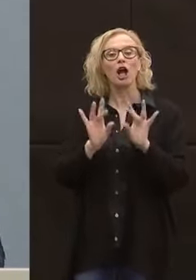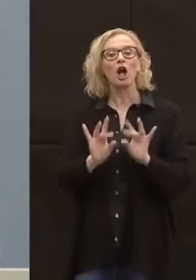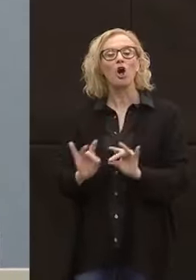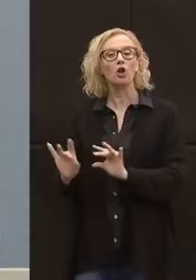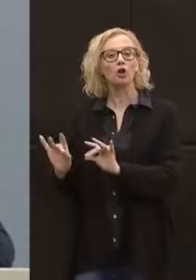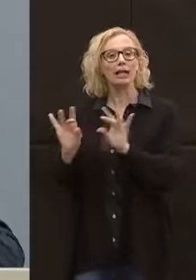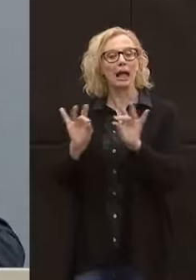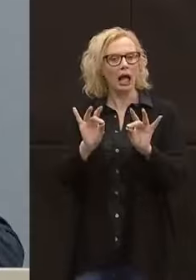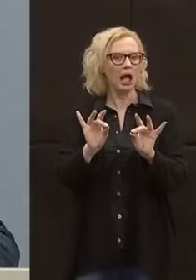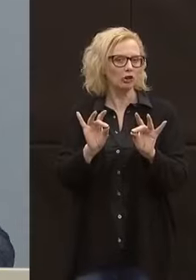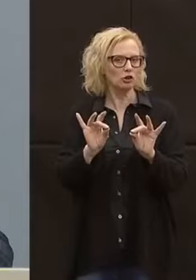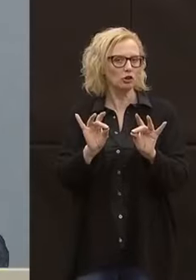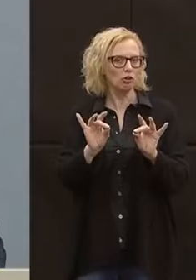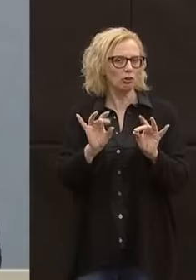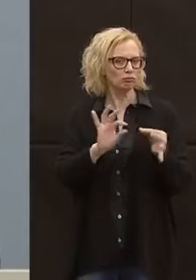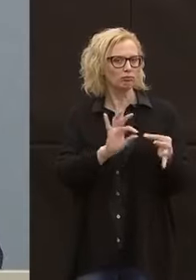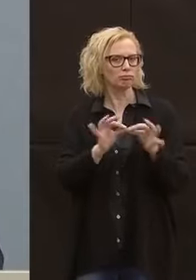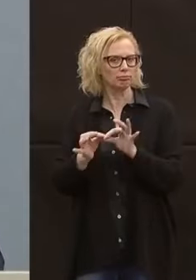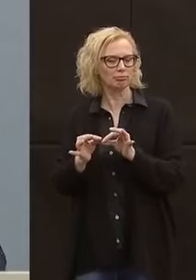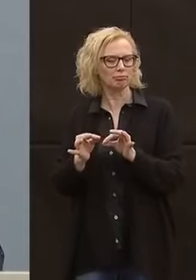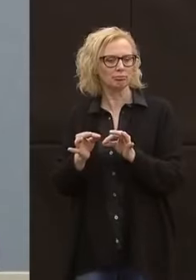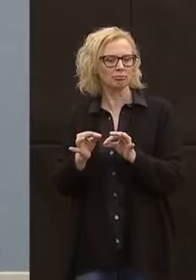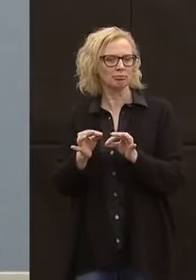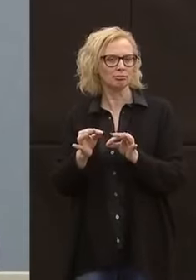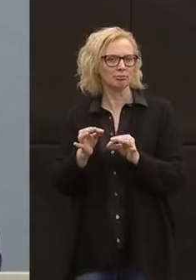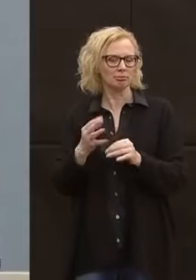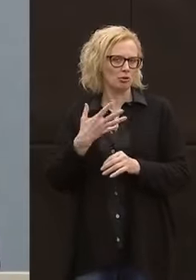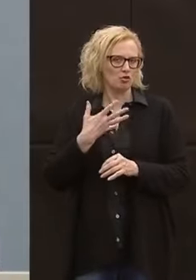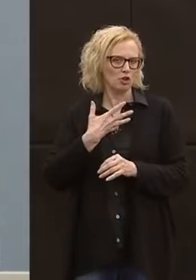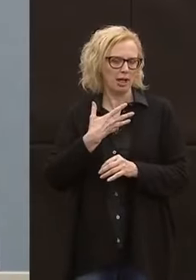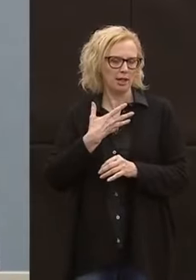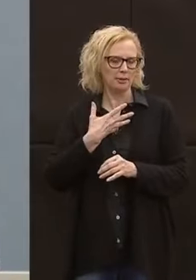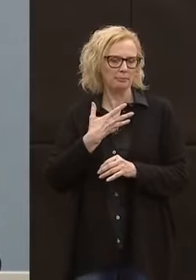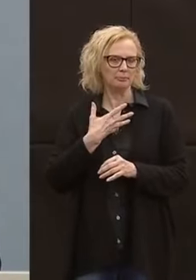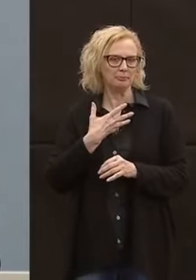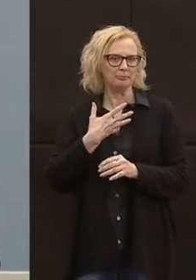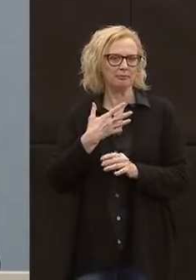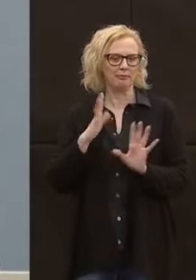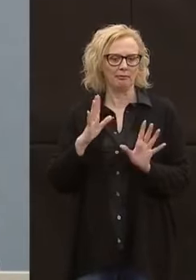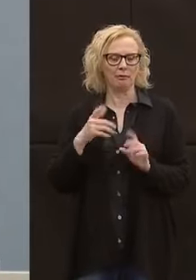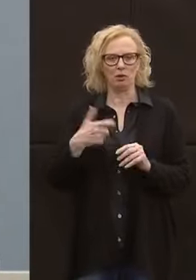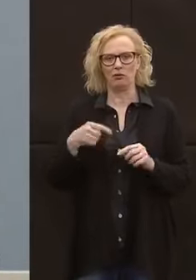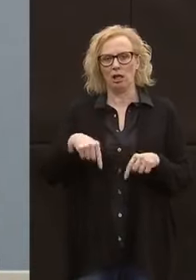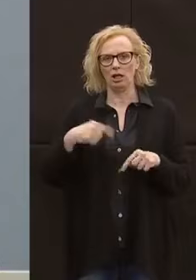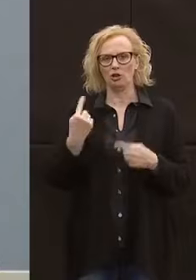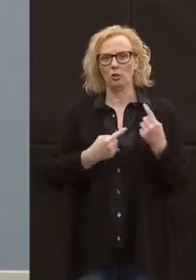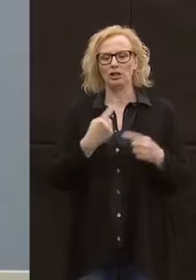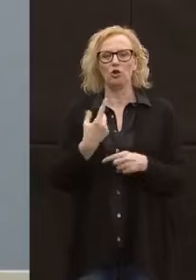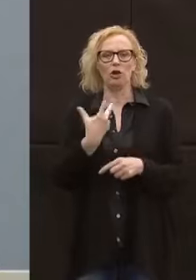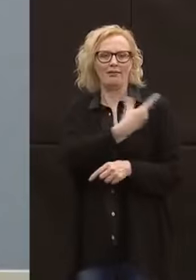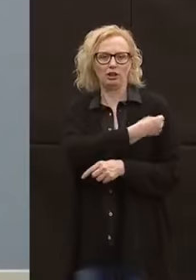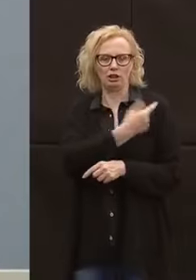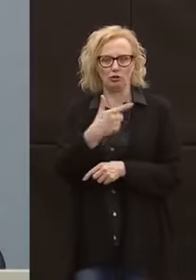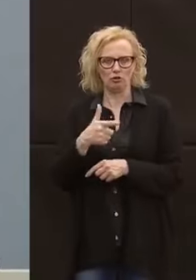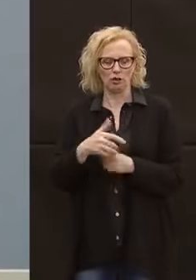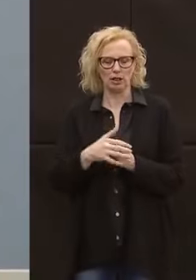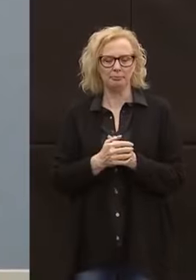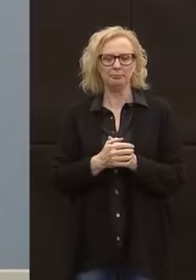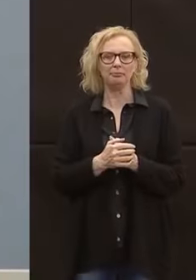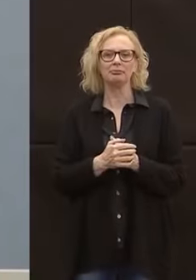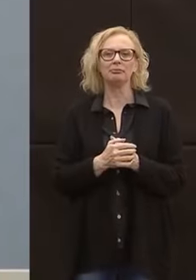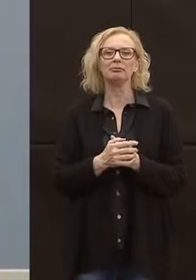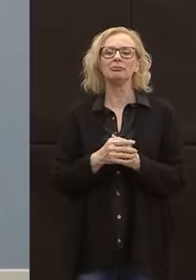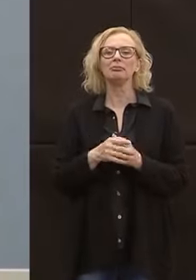contagio, ovviamente se non ci fosse un vaccino domani mattina, su una situazione come quella che è oggi. Gli stessi